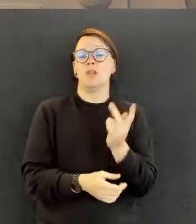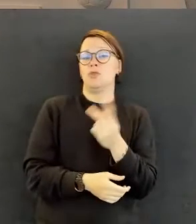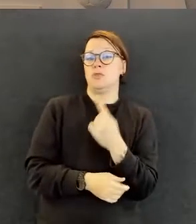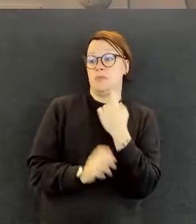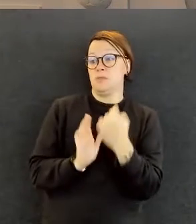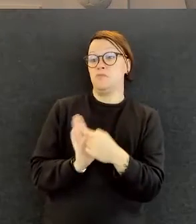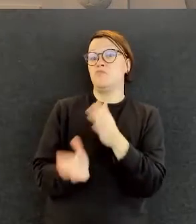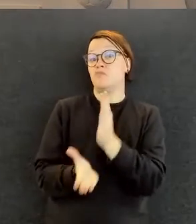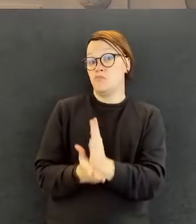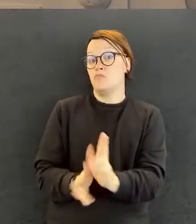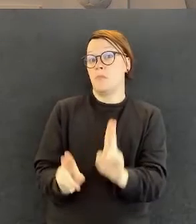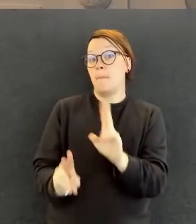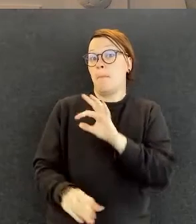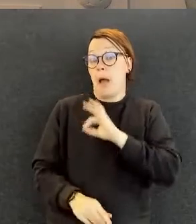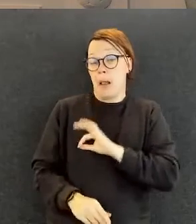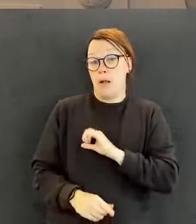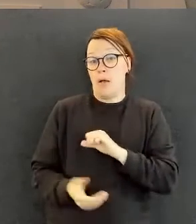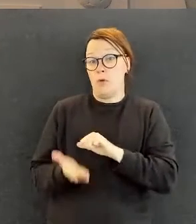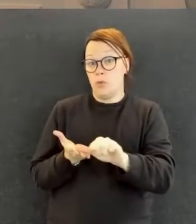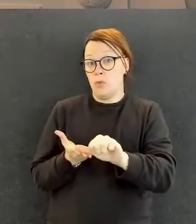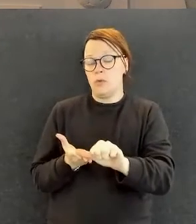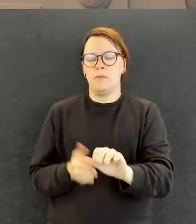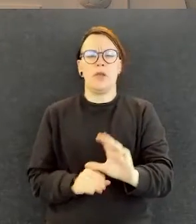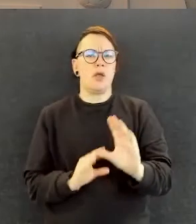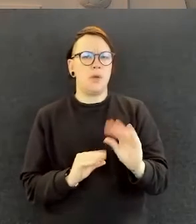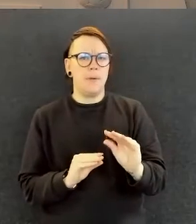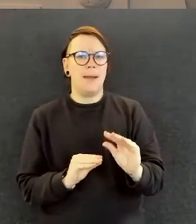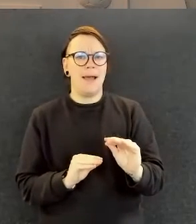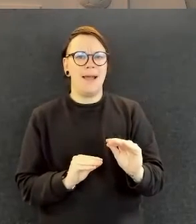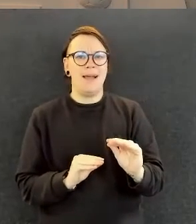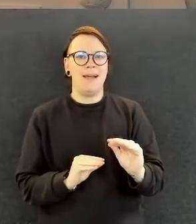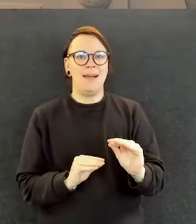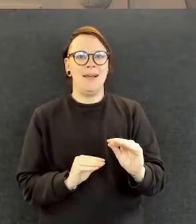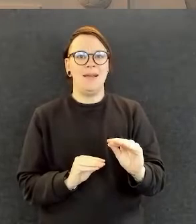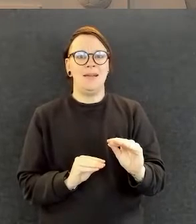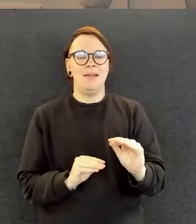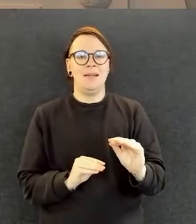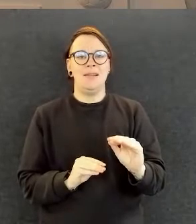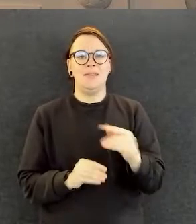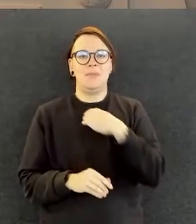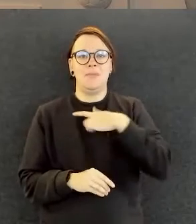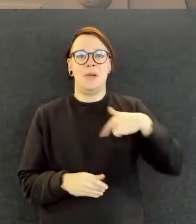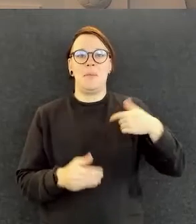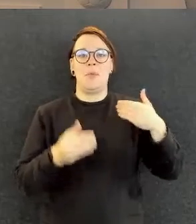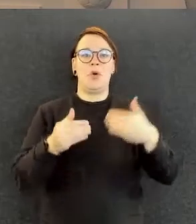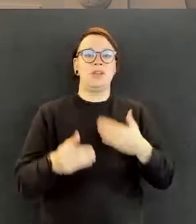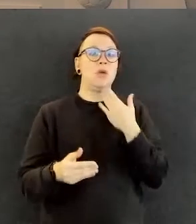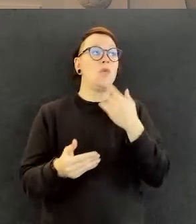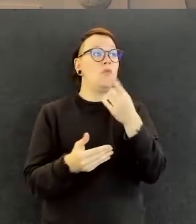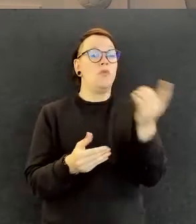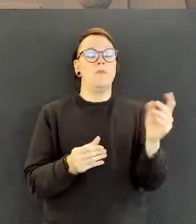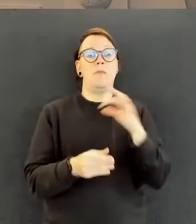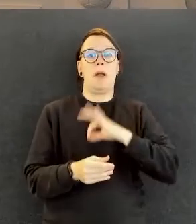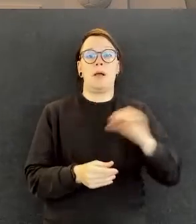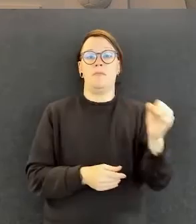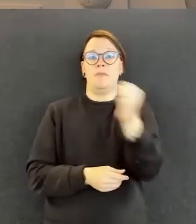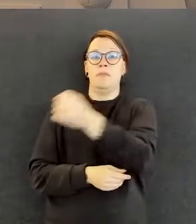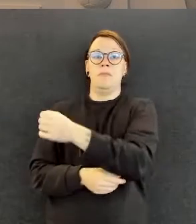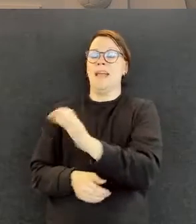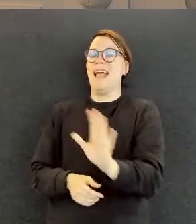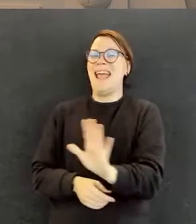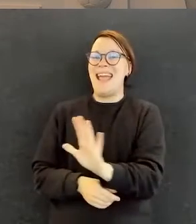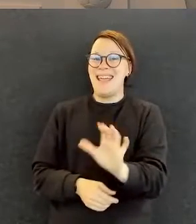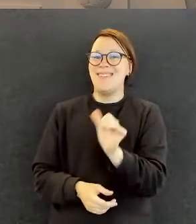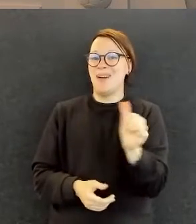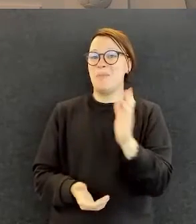palkkaa ihmisille? Joo, maksetaan. Että kuka ei maksa meidän puolesta. Että oikeasti on tultu töihin ja on